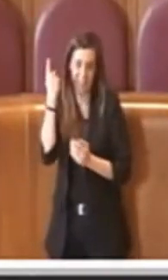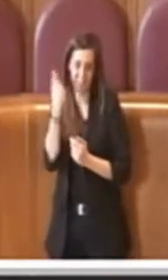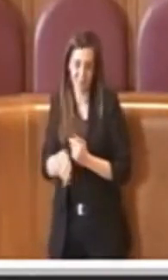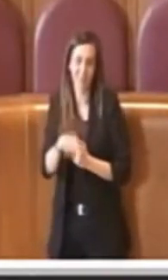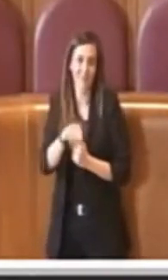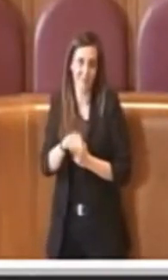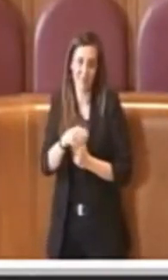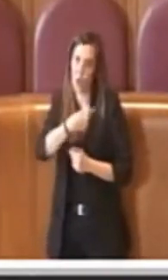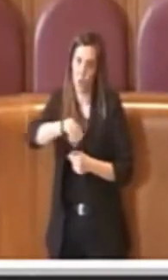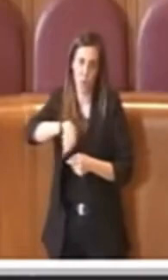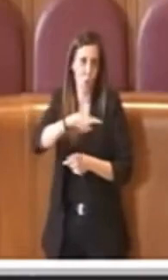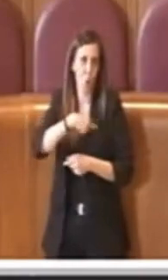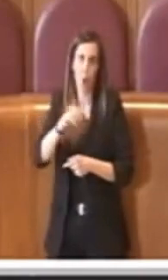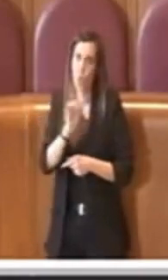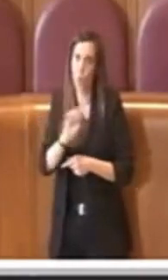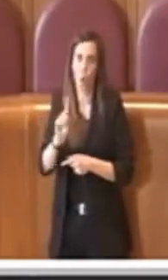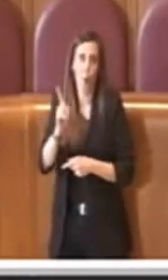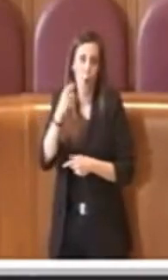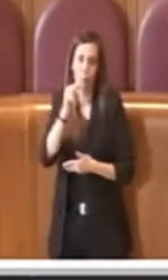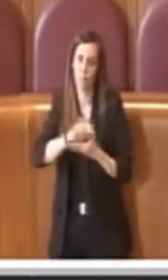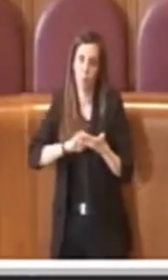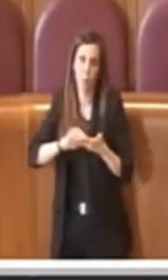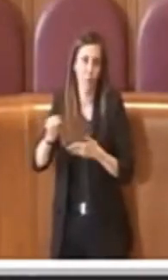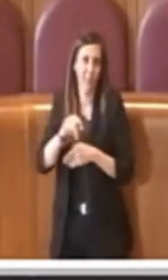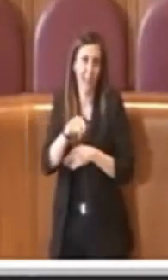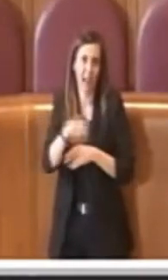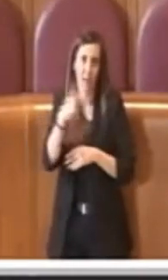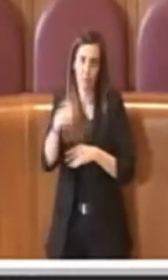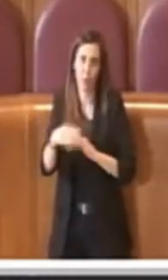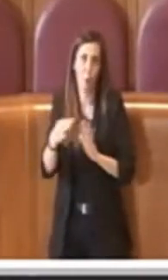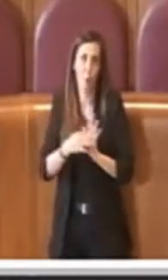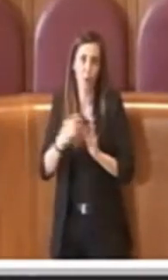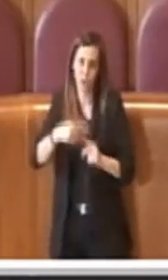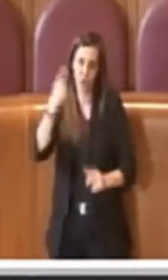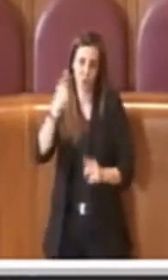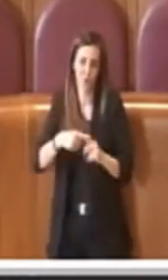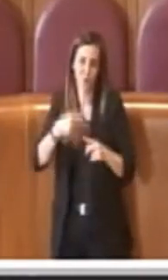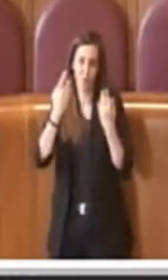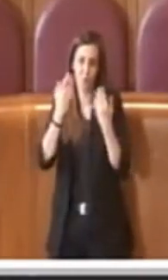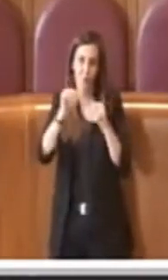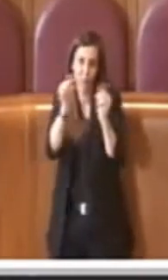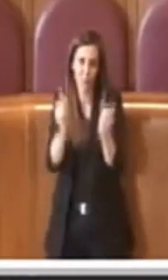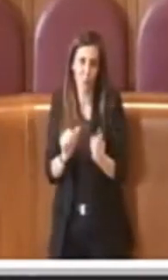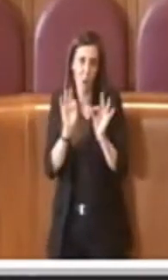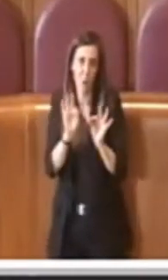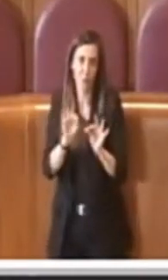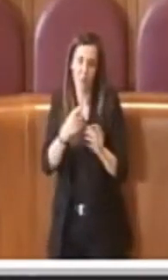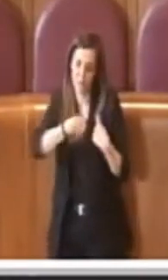noi non possiamo votare un ordine del giorno del genere, pertanto ci asteniamo. Grazie.